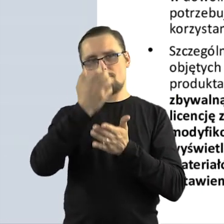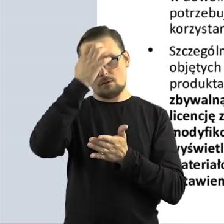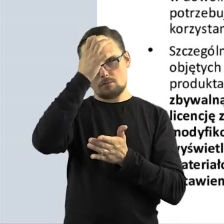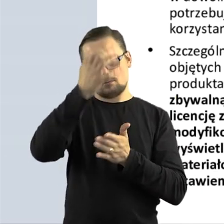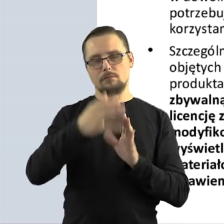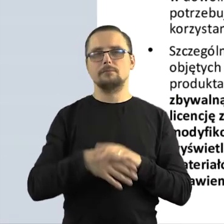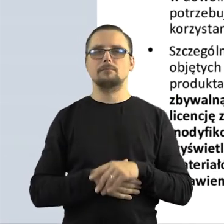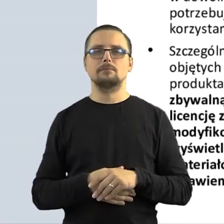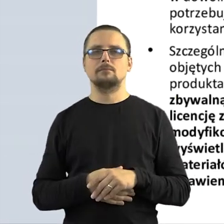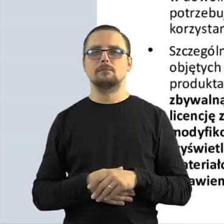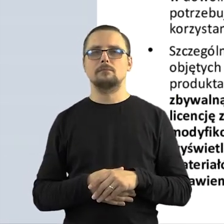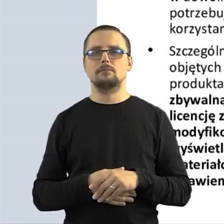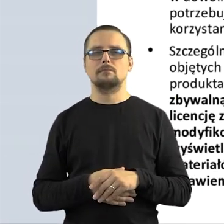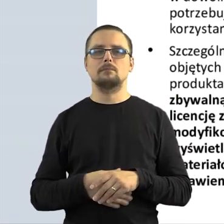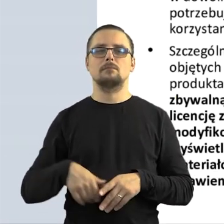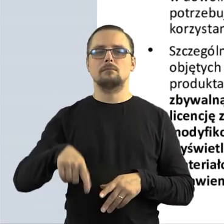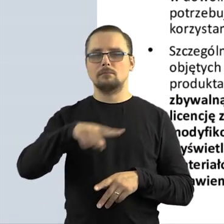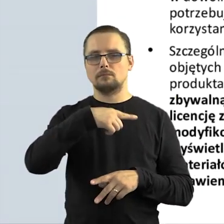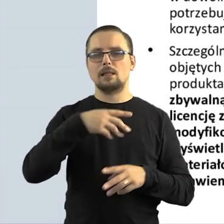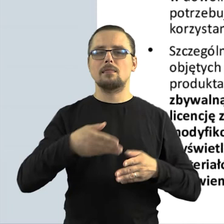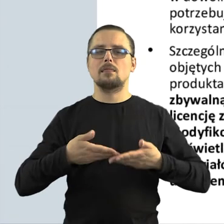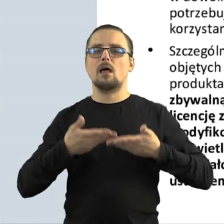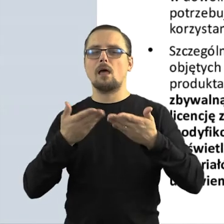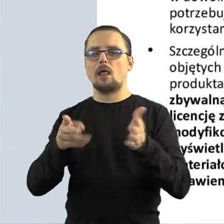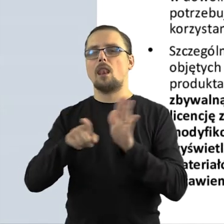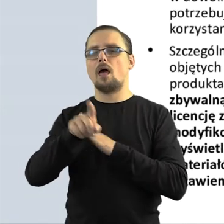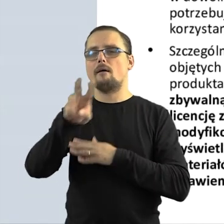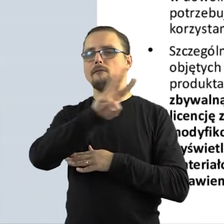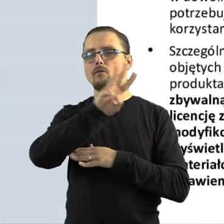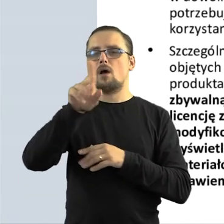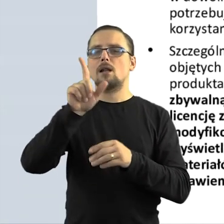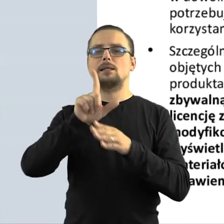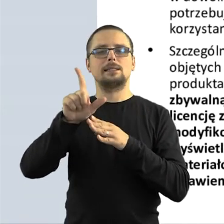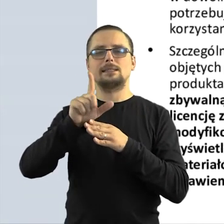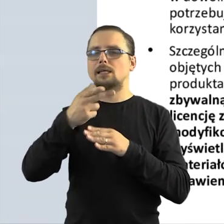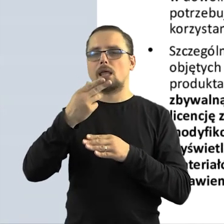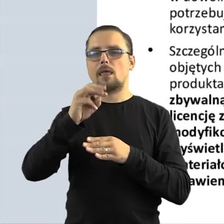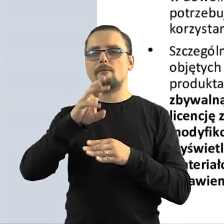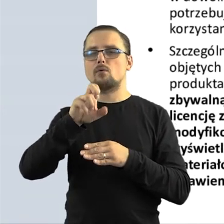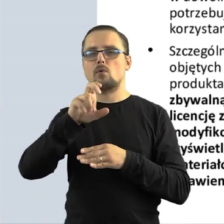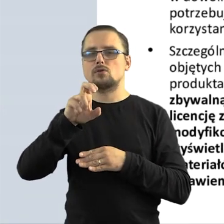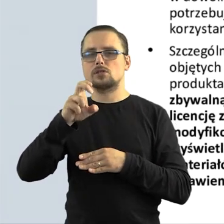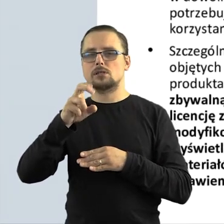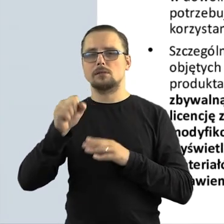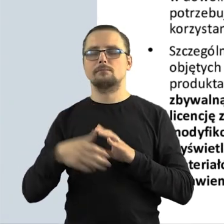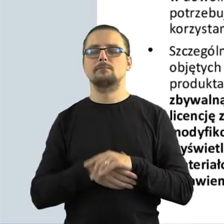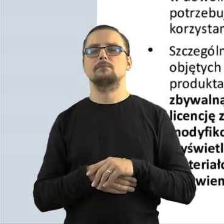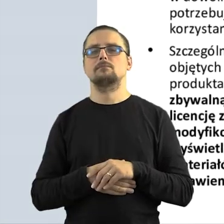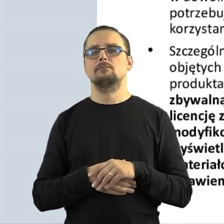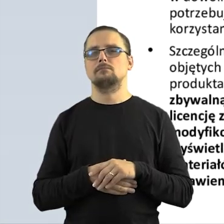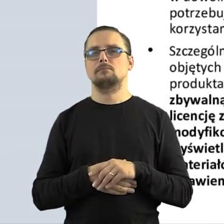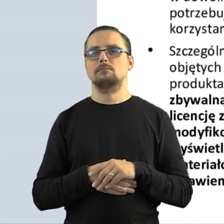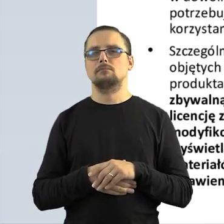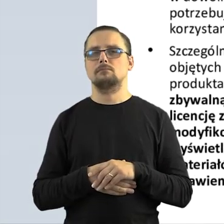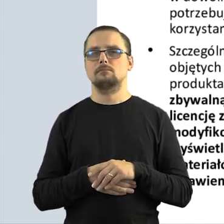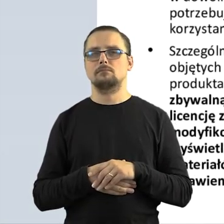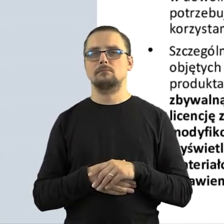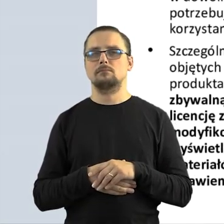wyszukiwania znaleźć zapisy dotyczące praw autorskich, ale tak jak mówię, udzielamy platformom internetowym